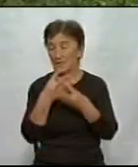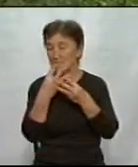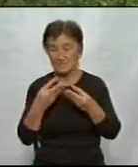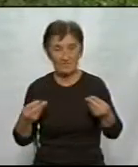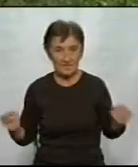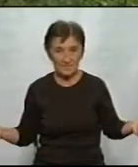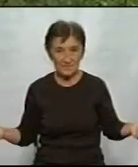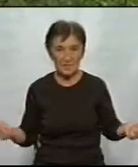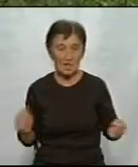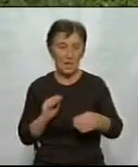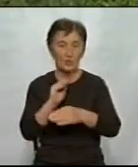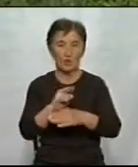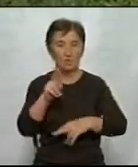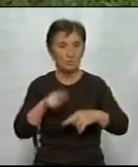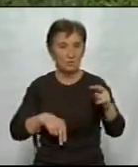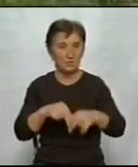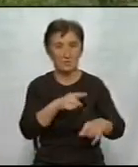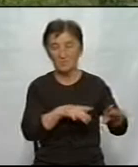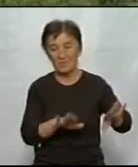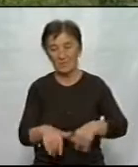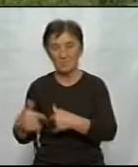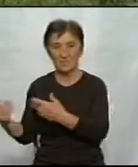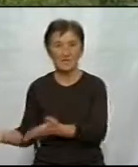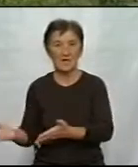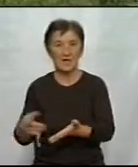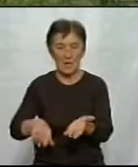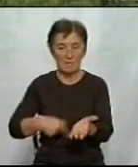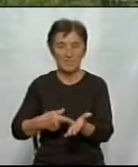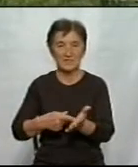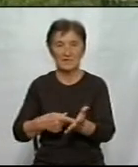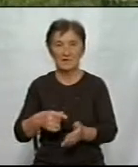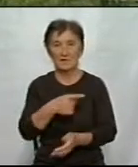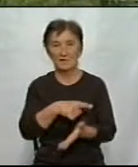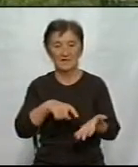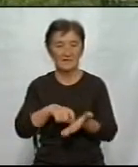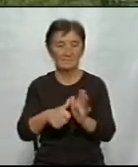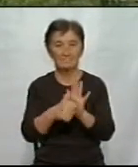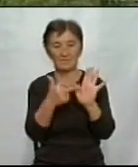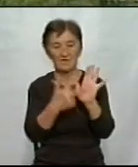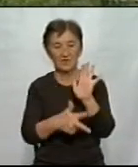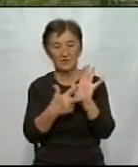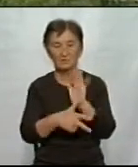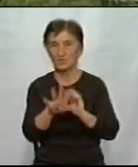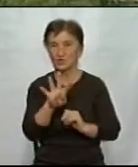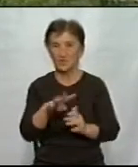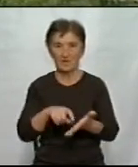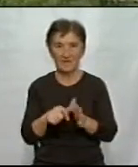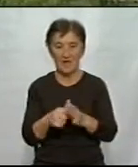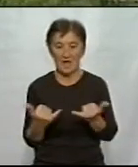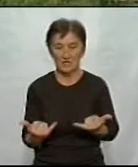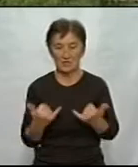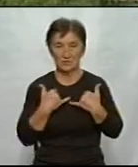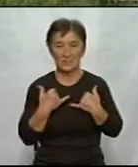Додає, добудувати будинок пропонували міській владі. Будинок 84 квартири, а нас зараз